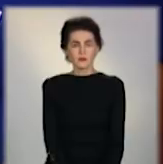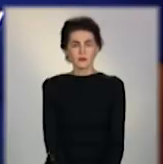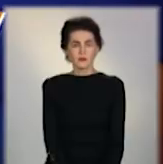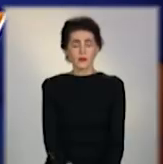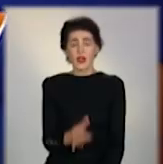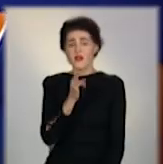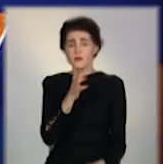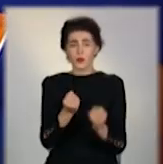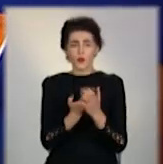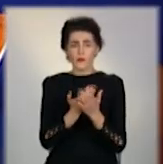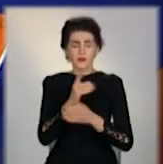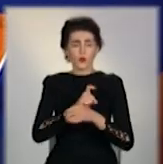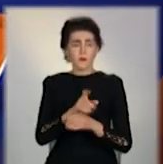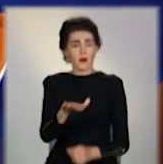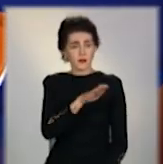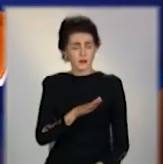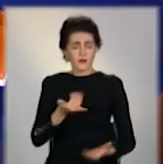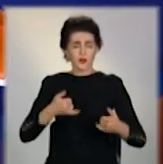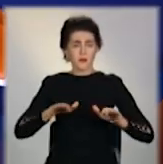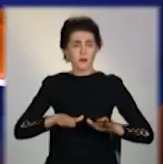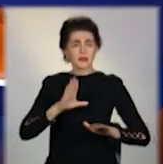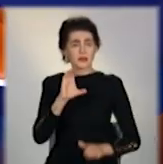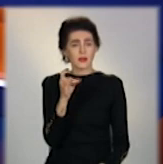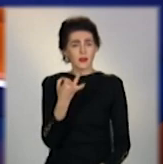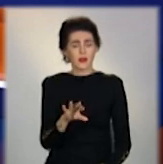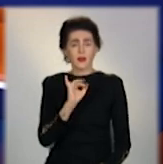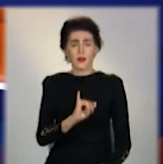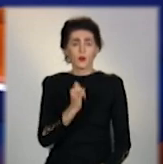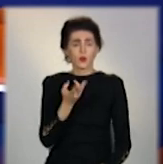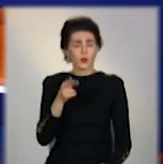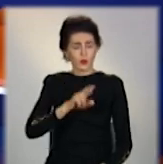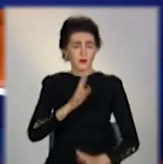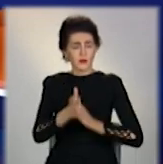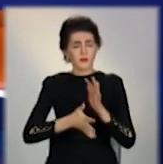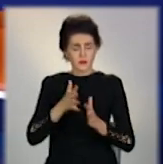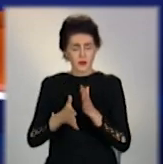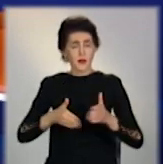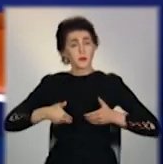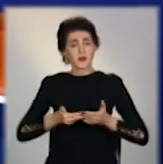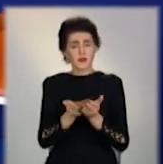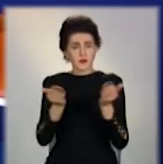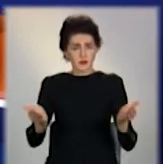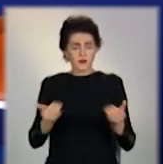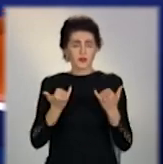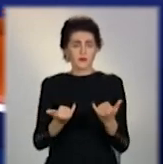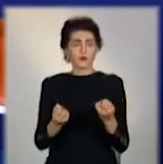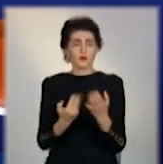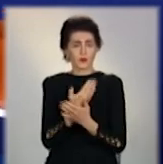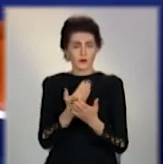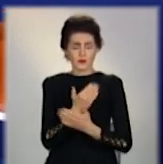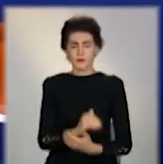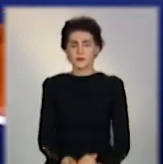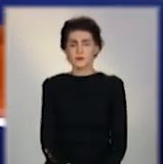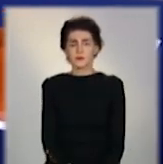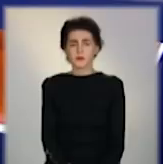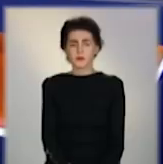Врімі новостей Донбаса у студії Сергій Грунов і за жестовою мовою Оляна Шумило. Вітаємо вас. Дивіться сьогодні у